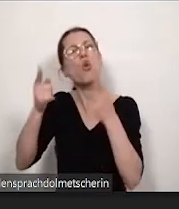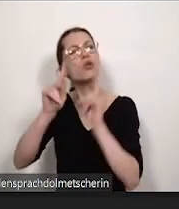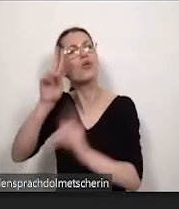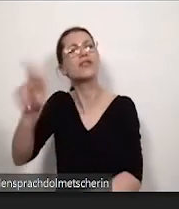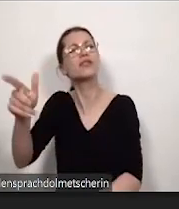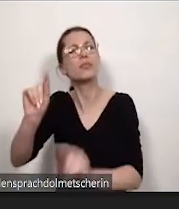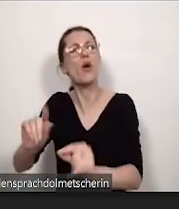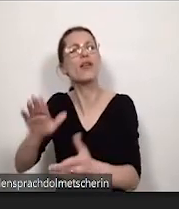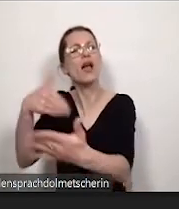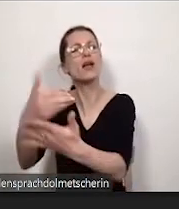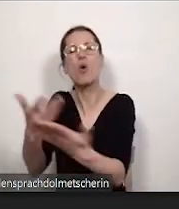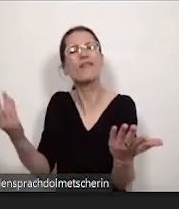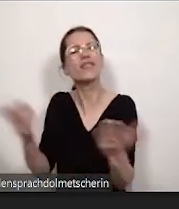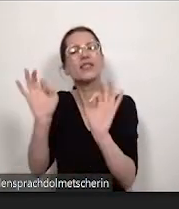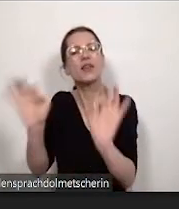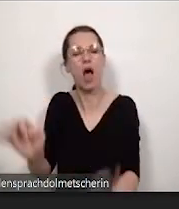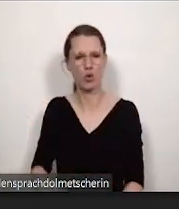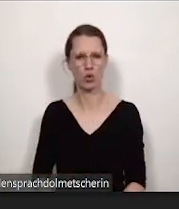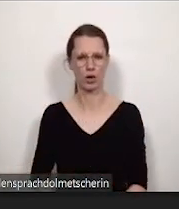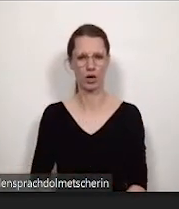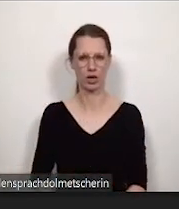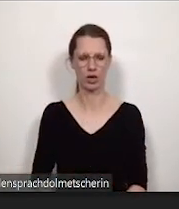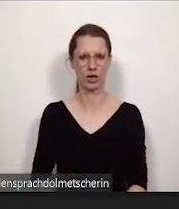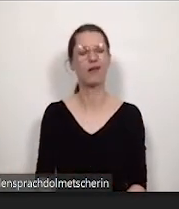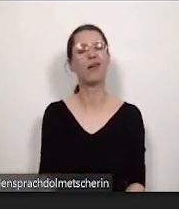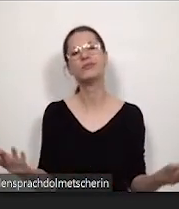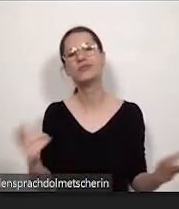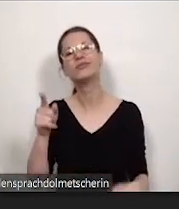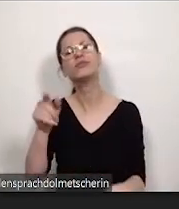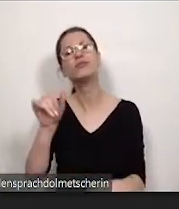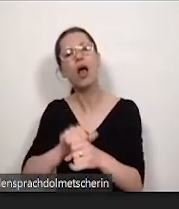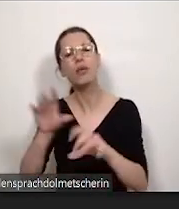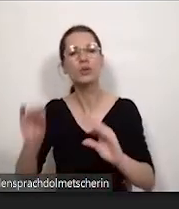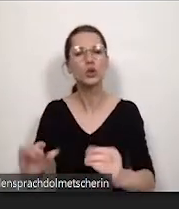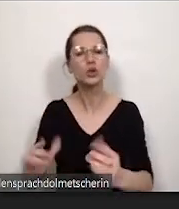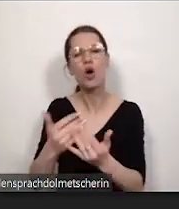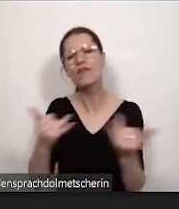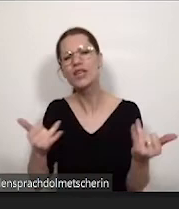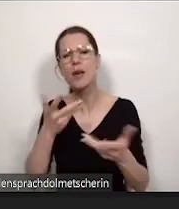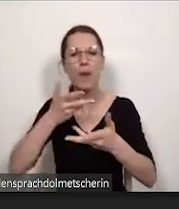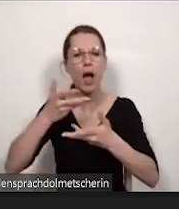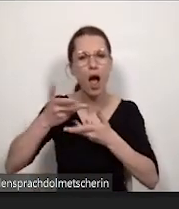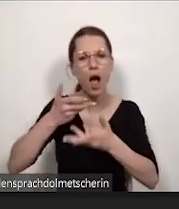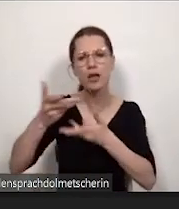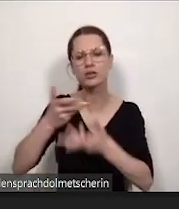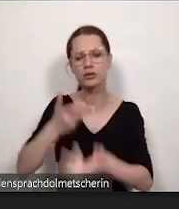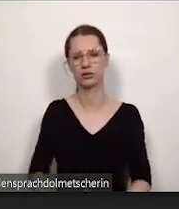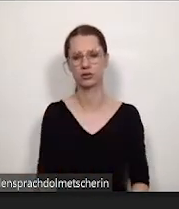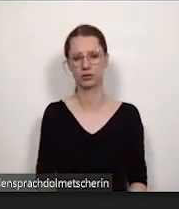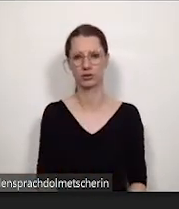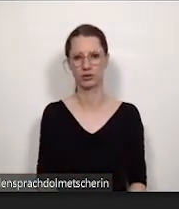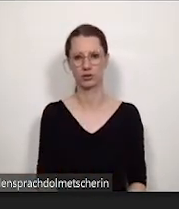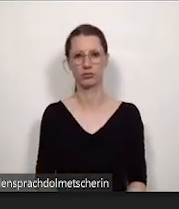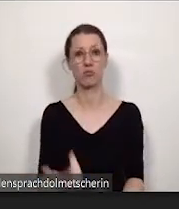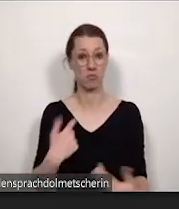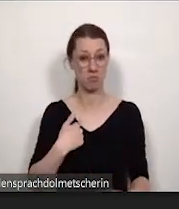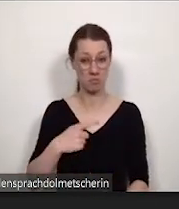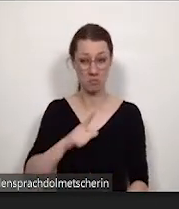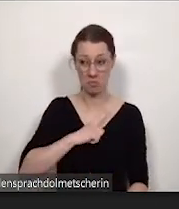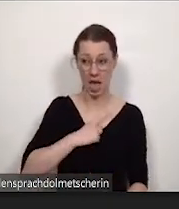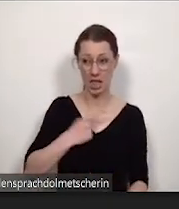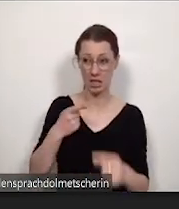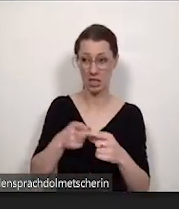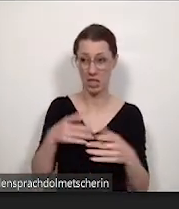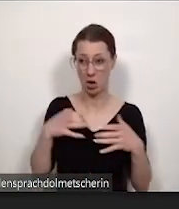Angebot zum Beispiel und was kann man quasi nutzen und wie kann man sich beraten lassen und gehöre ich überhaupt zur Zielgruppe,